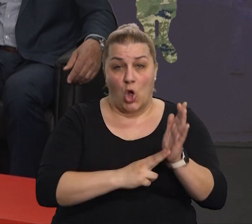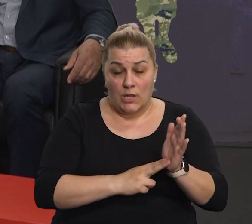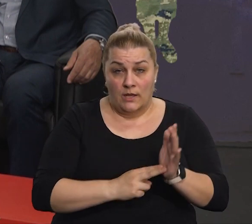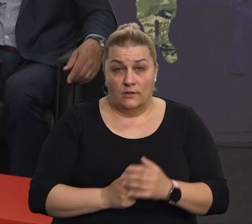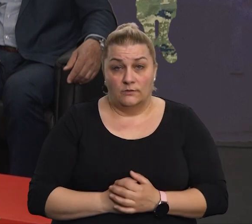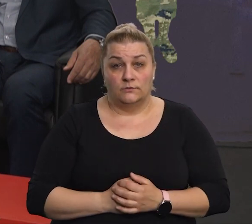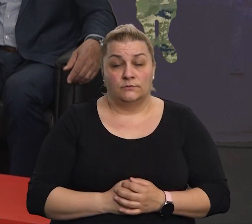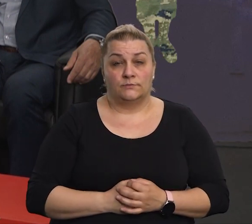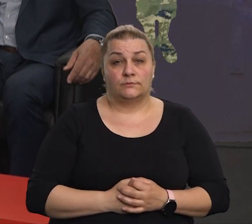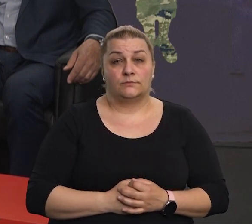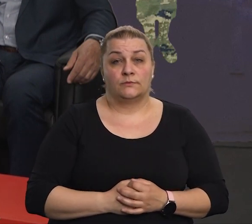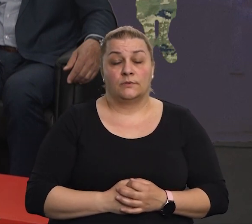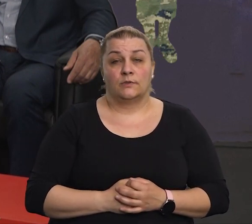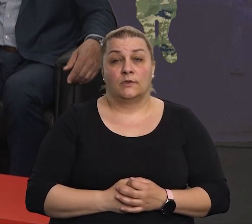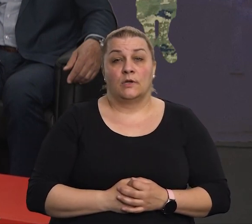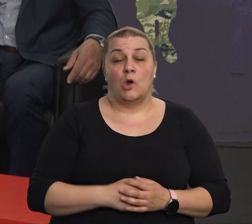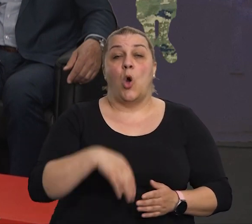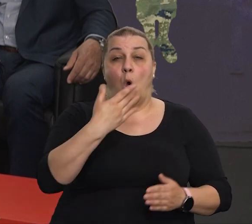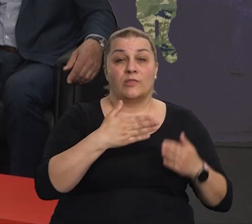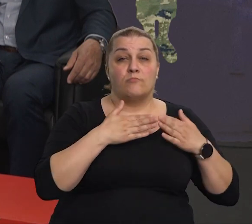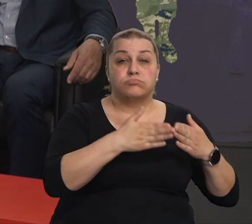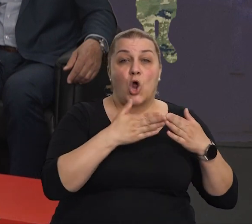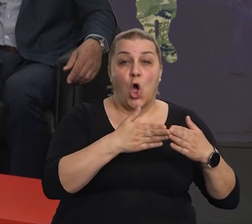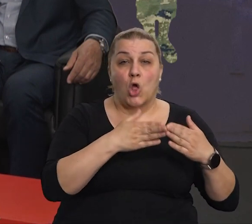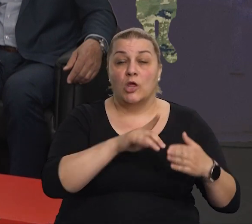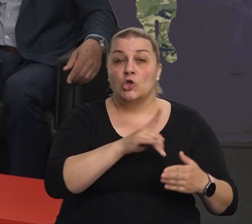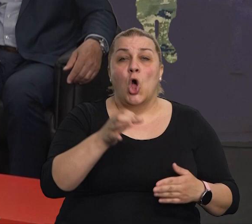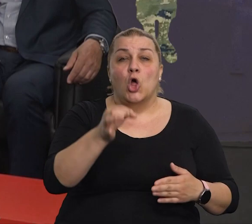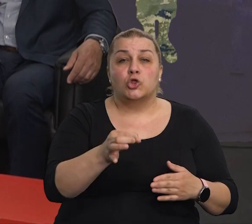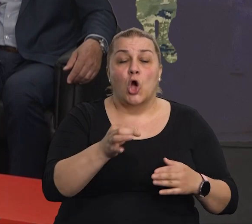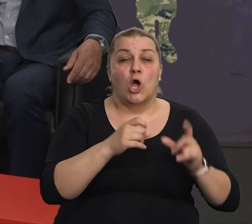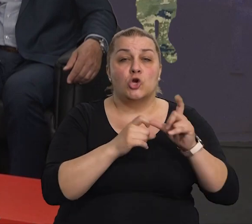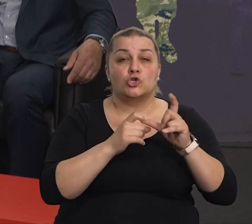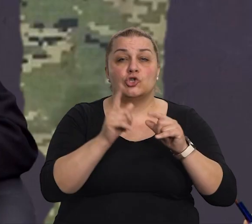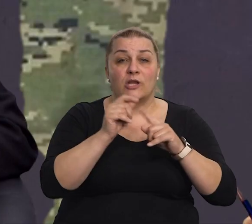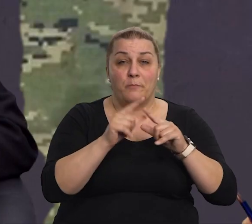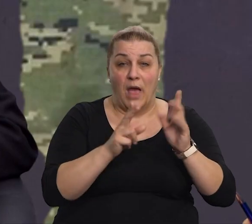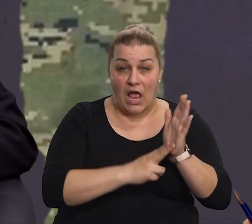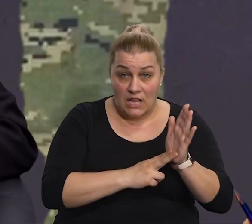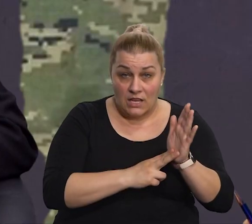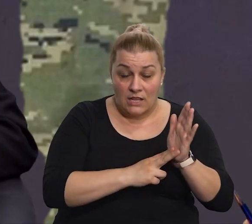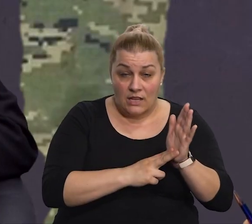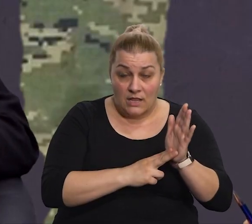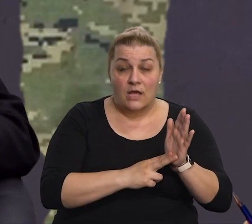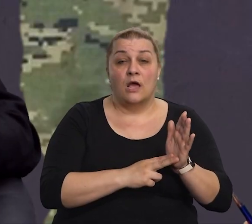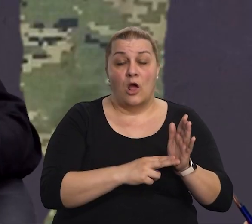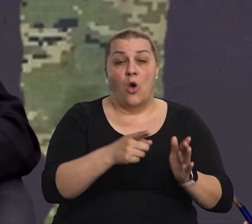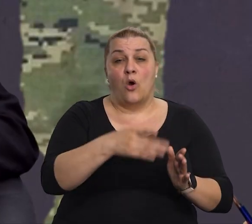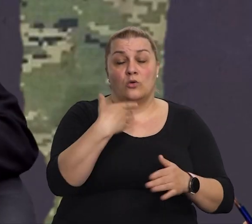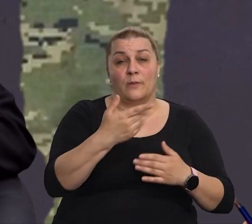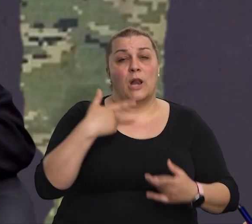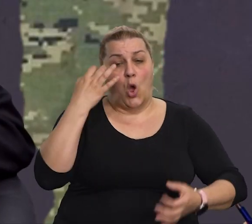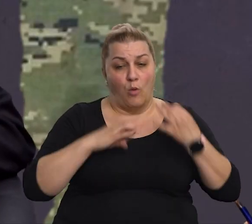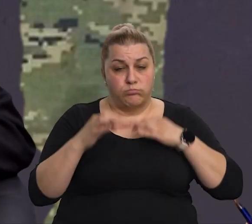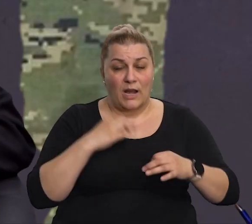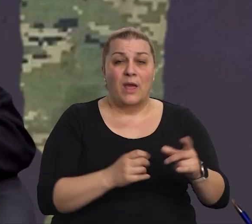brodicama do Otoka Šipana. sa Otoka Šipana bili smo sa opremom i